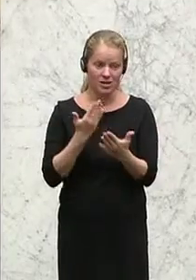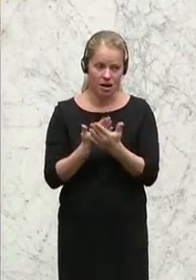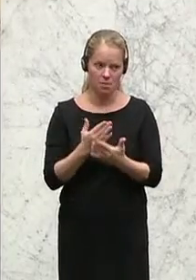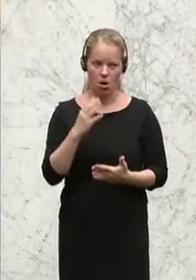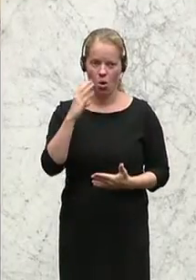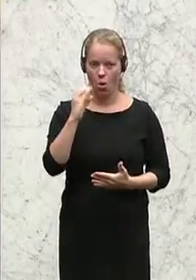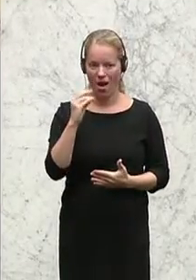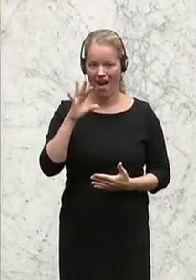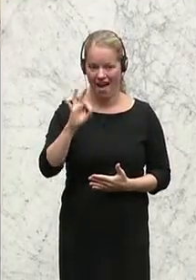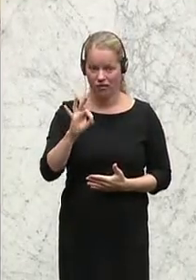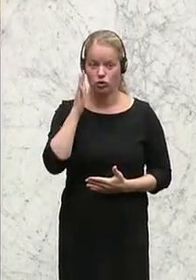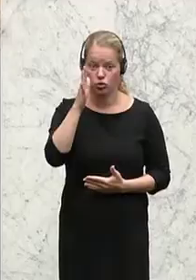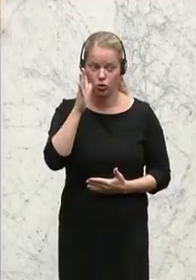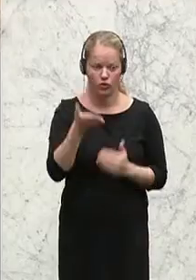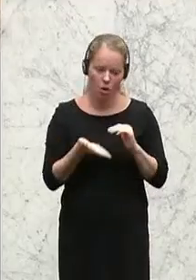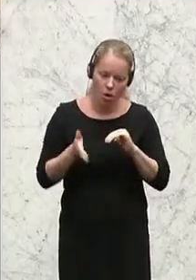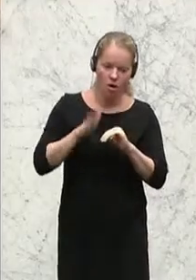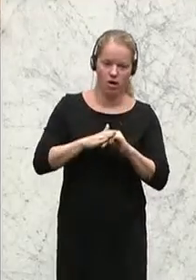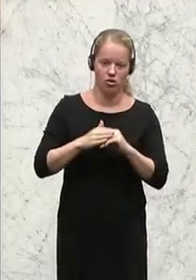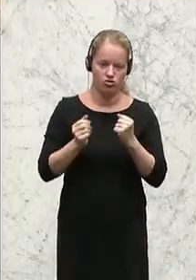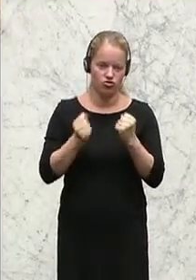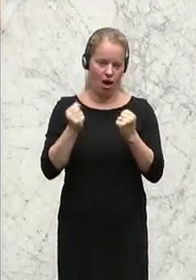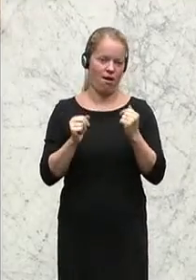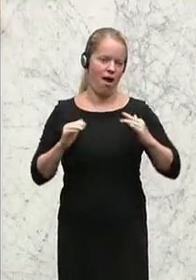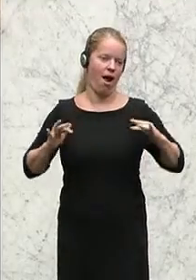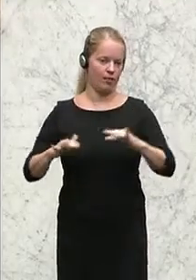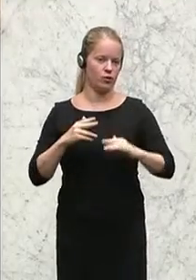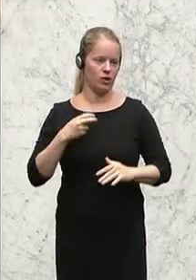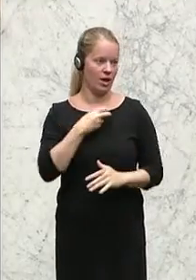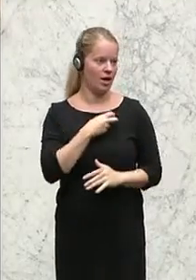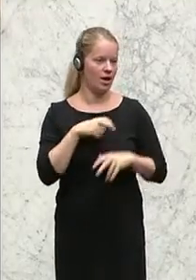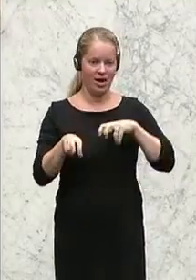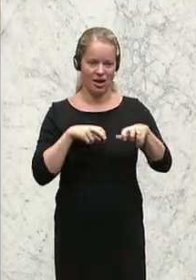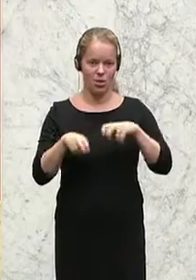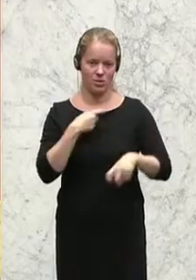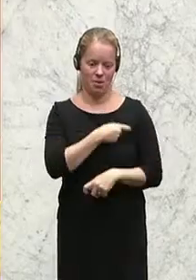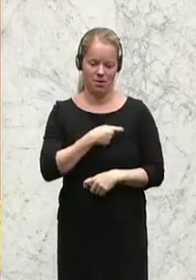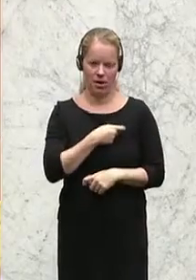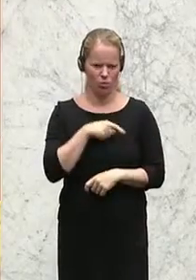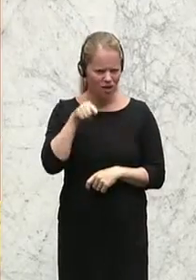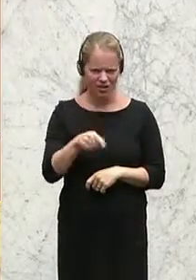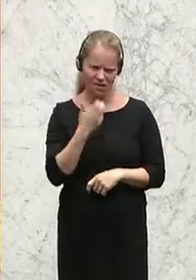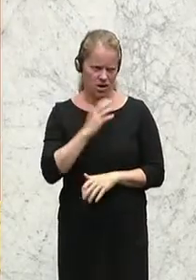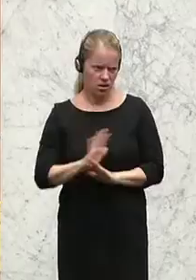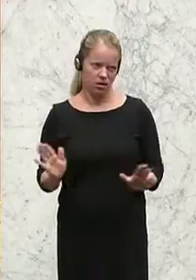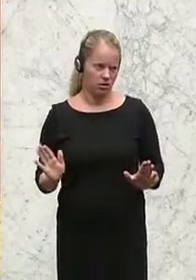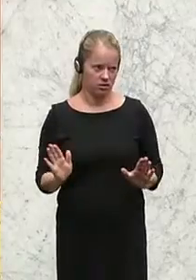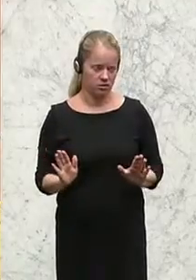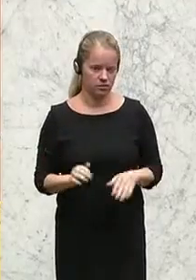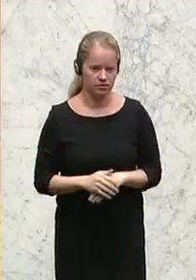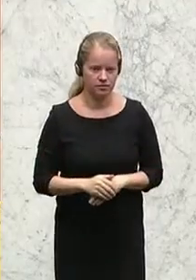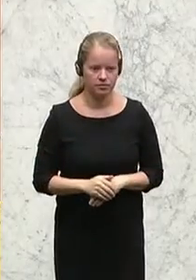von der Regierung bestimmt. Und das wollen wir doch sicher nicht. Und ist es nicht so, dass